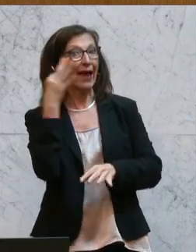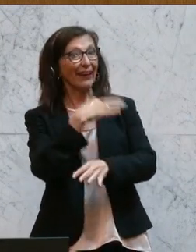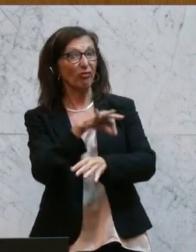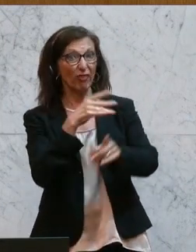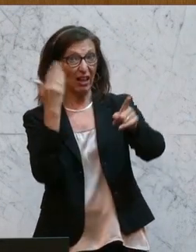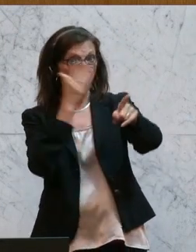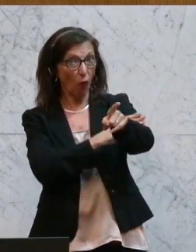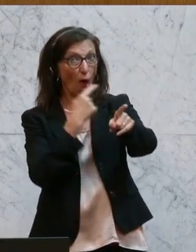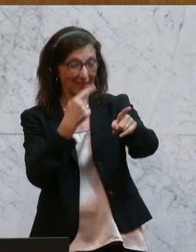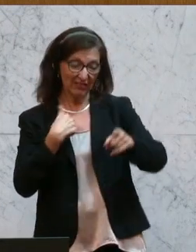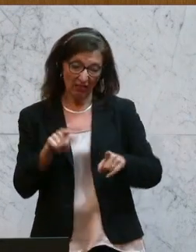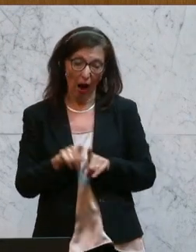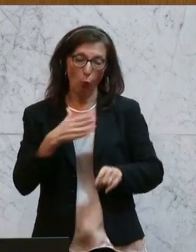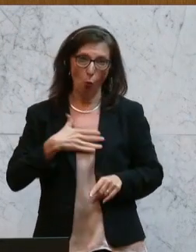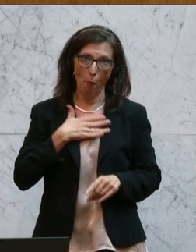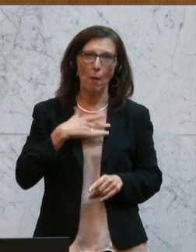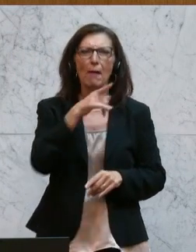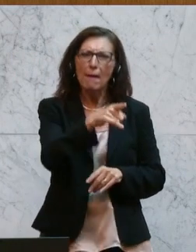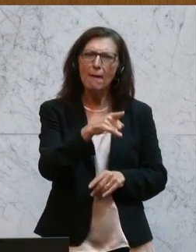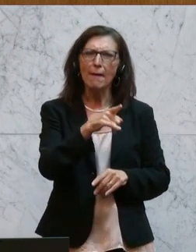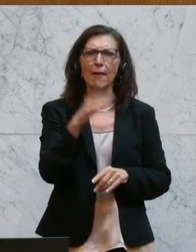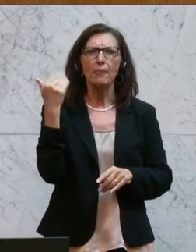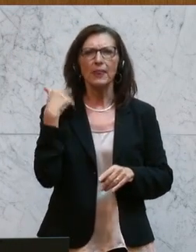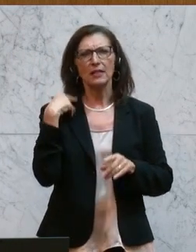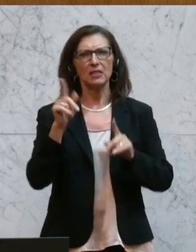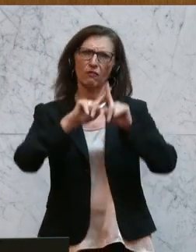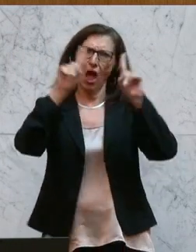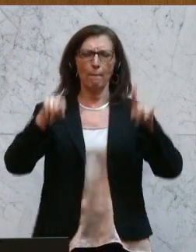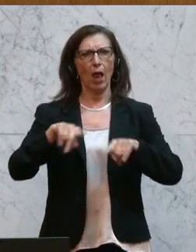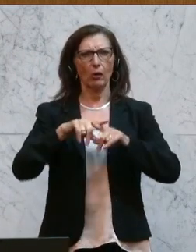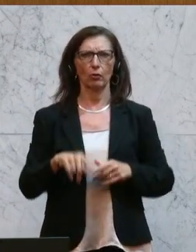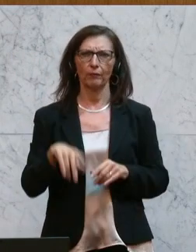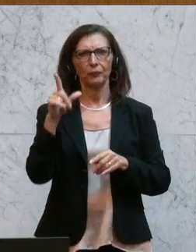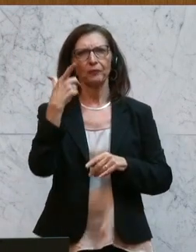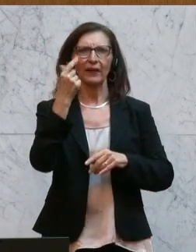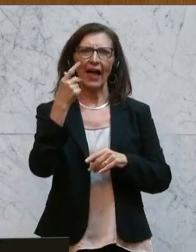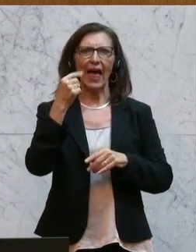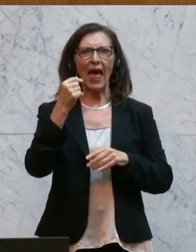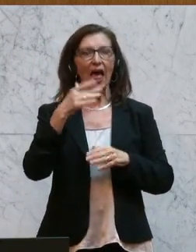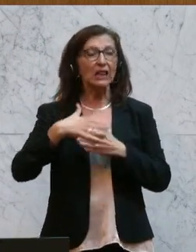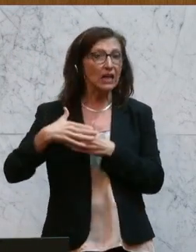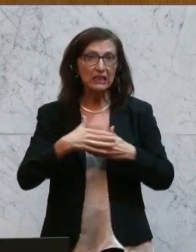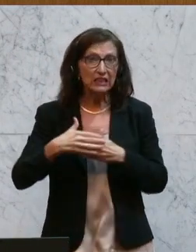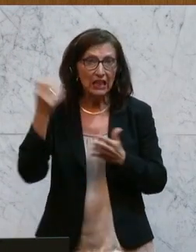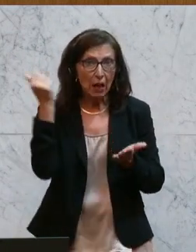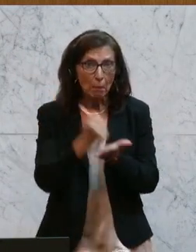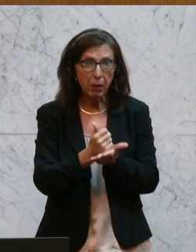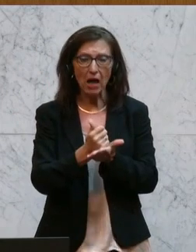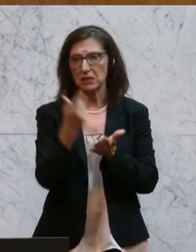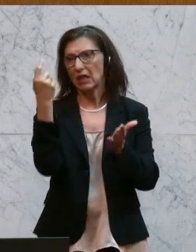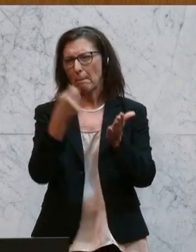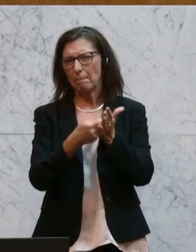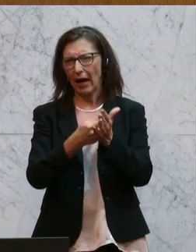hat. Sehr geehrte Damen und Herren, das ist ein Blankoscheck dieser Eltern-Kind-Pass, wo wir den Preis ungefähr